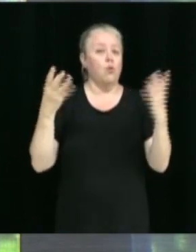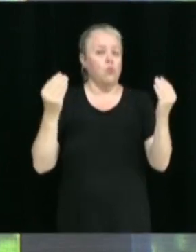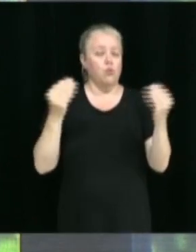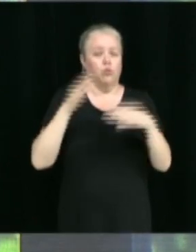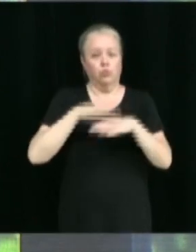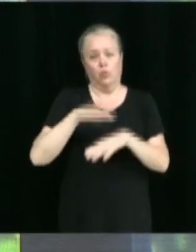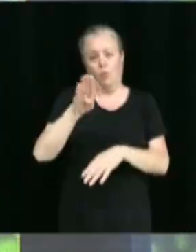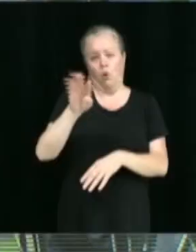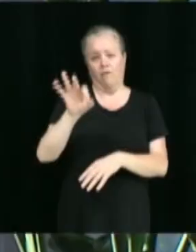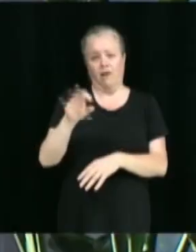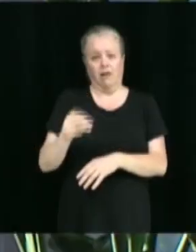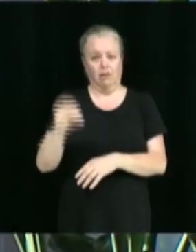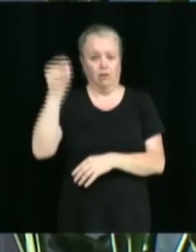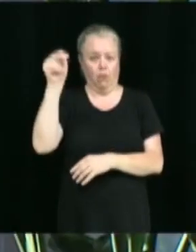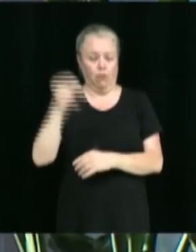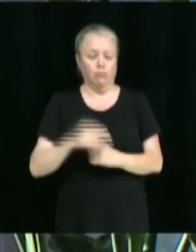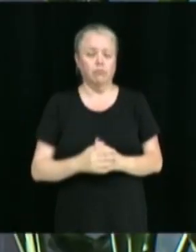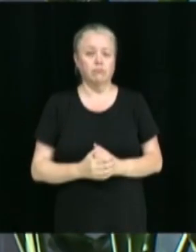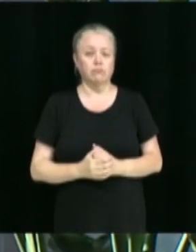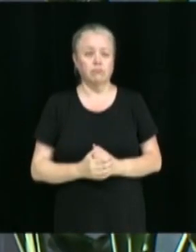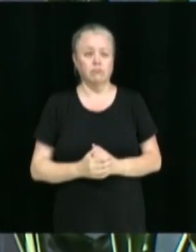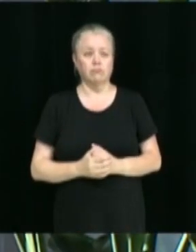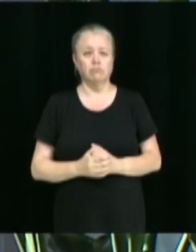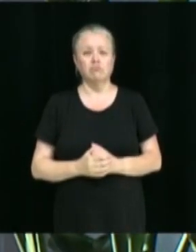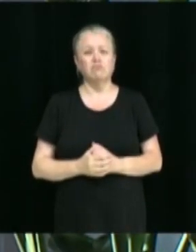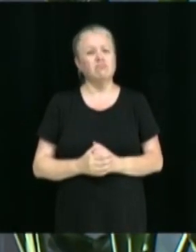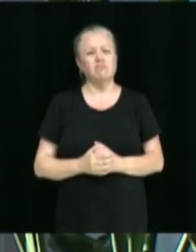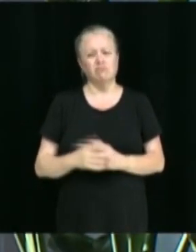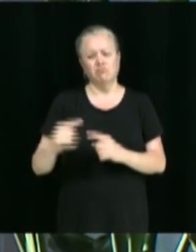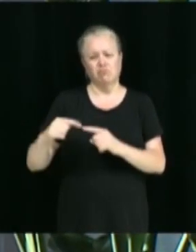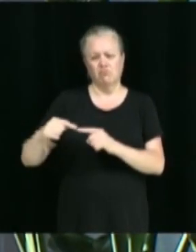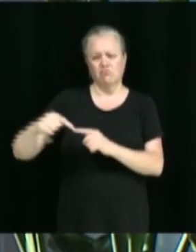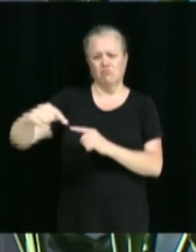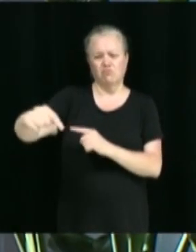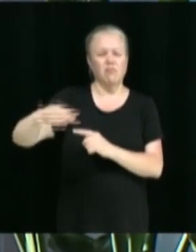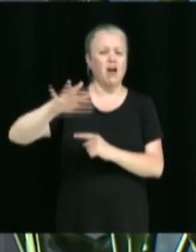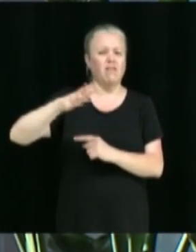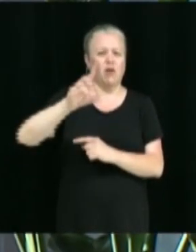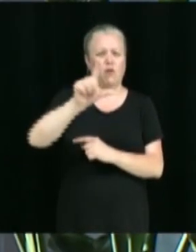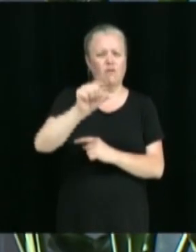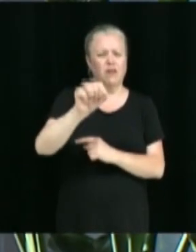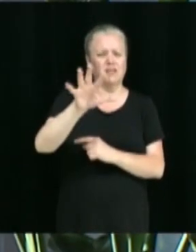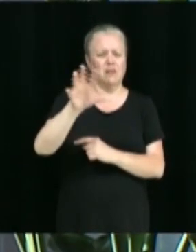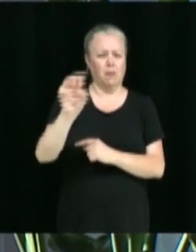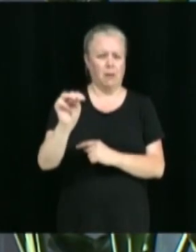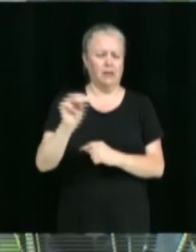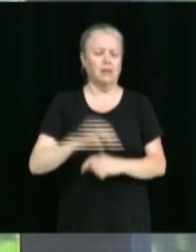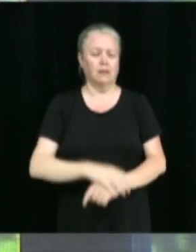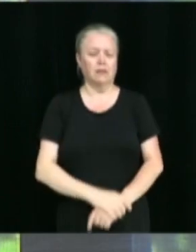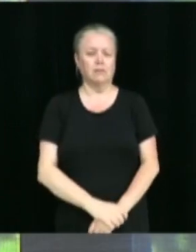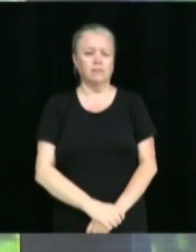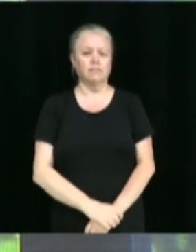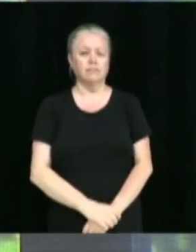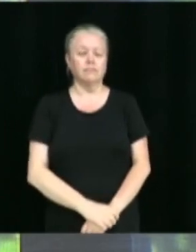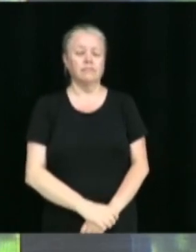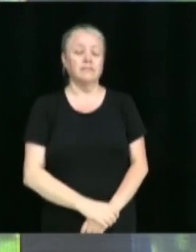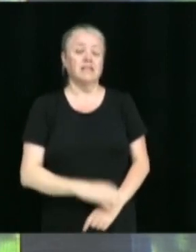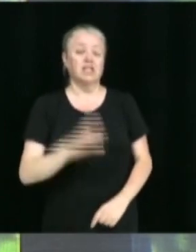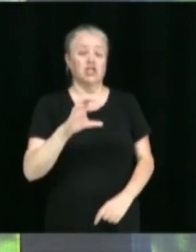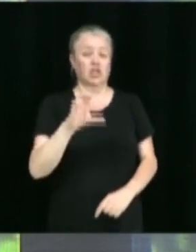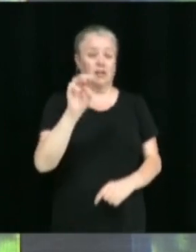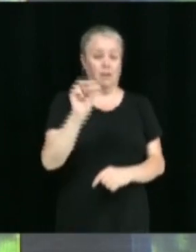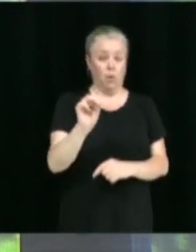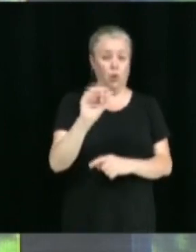Il s'agit de l'autoriser sur une distance d'environ 25 mètres. Chantal Moreau, James Casey.